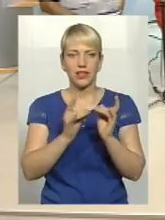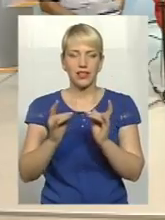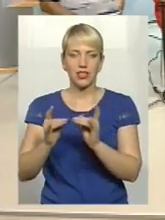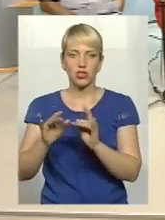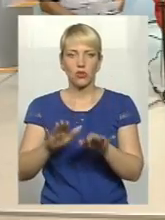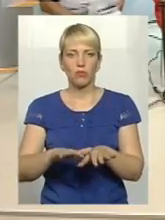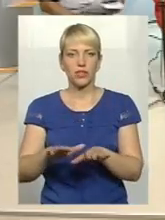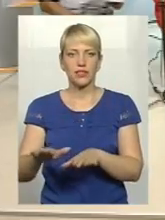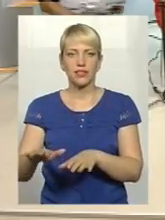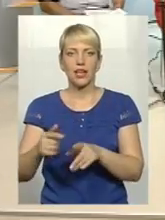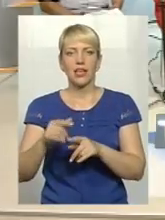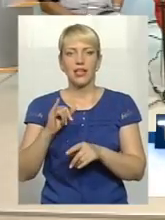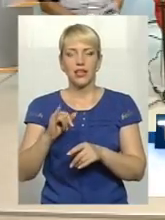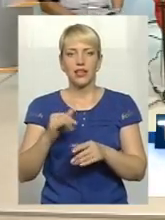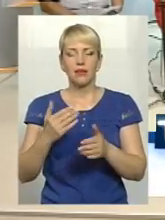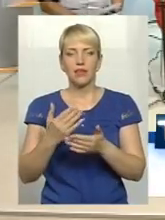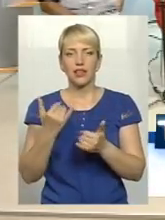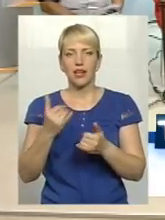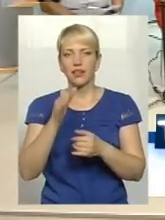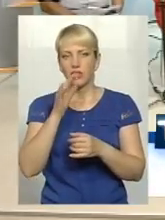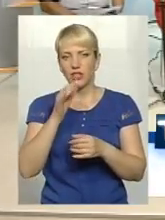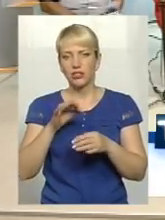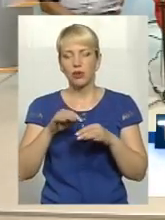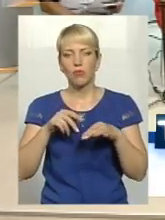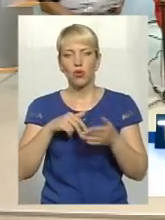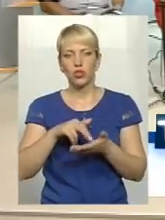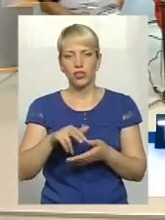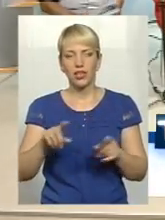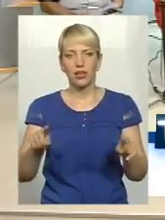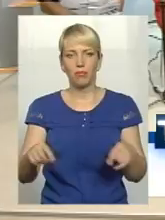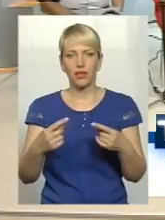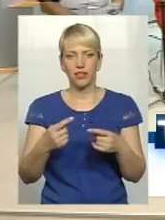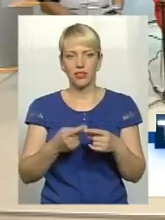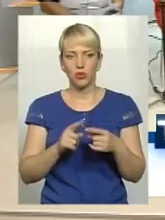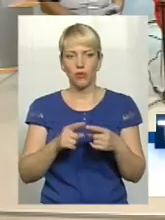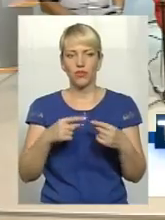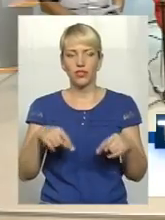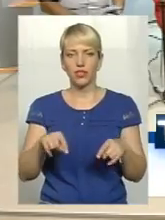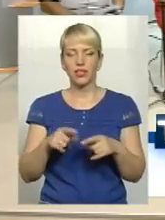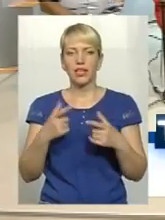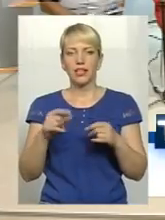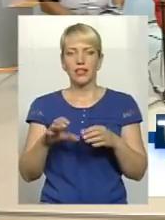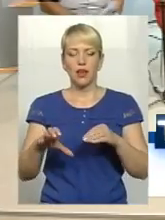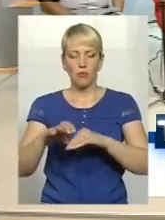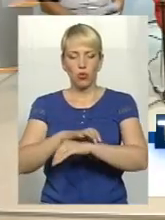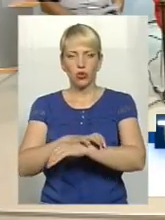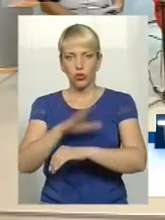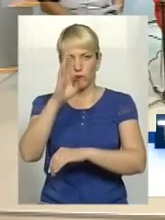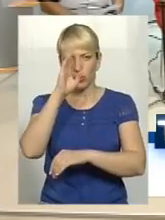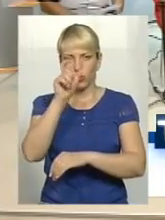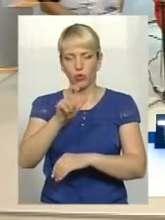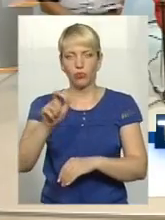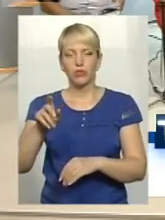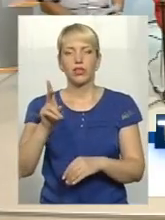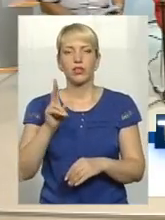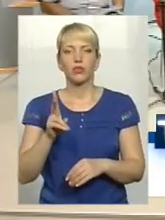пройшли реабілітації в цьому відділенні, де протезувано хлопців, які прибували в